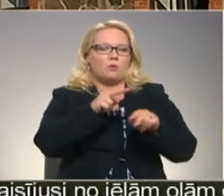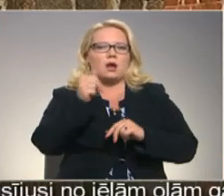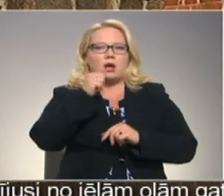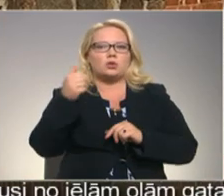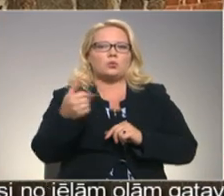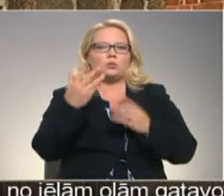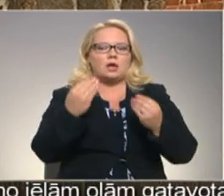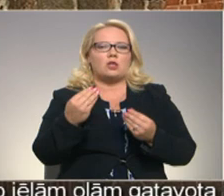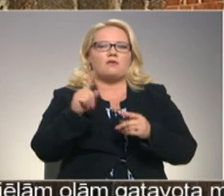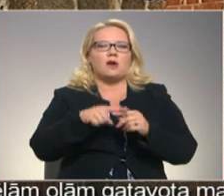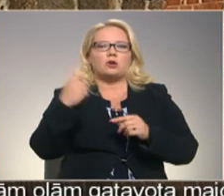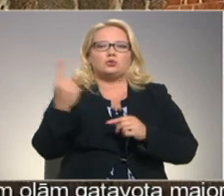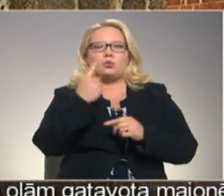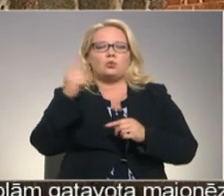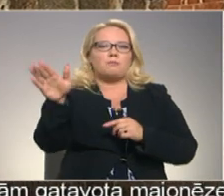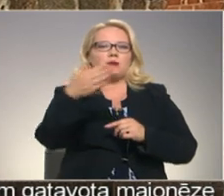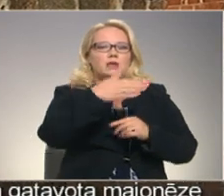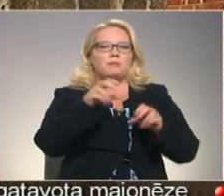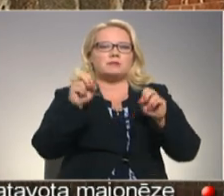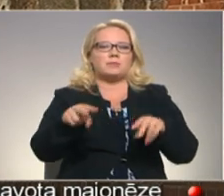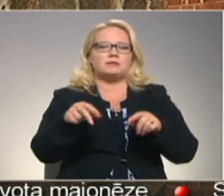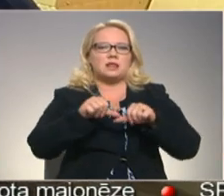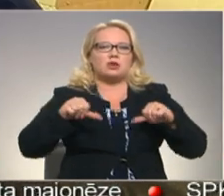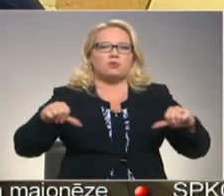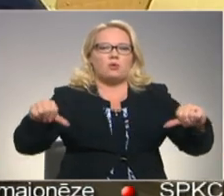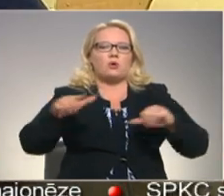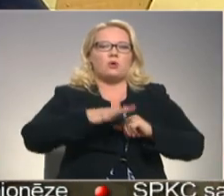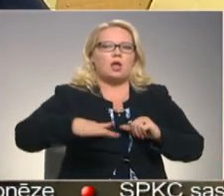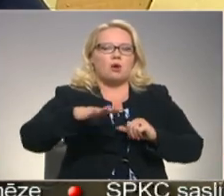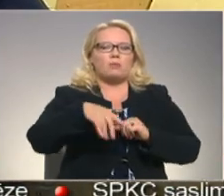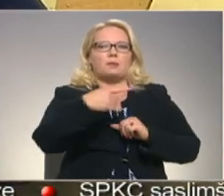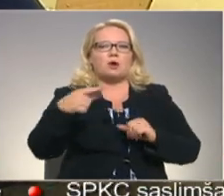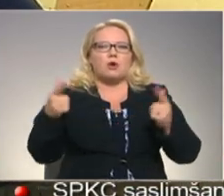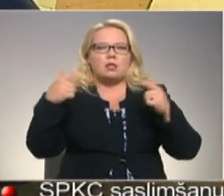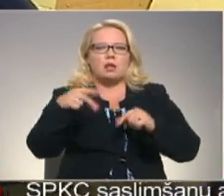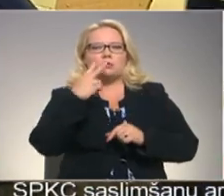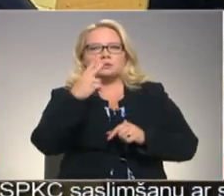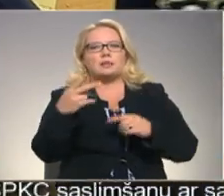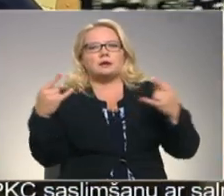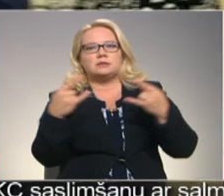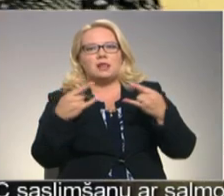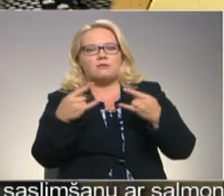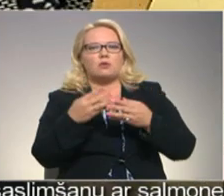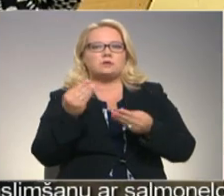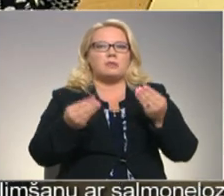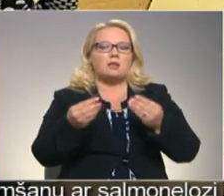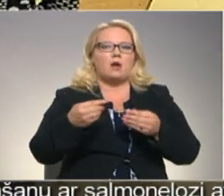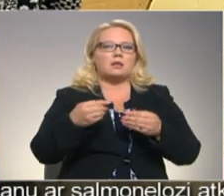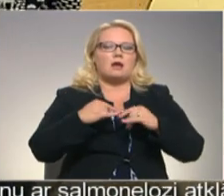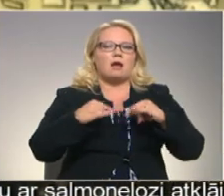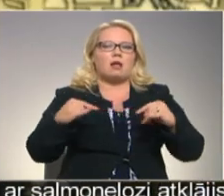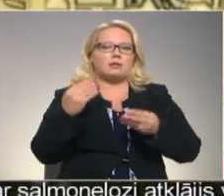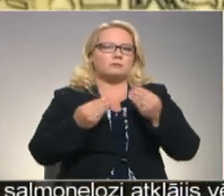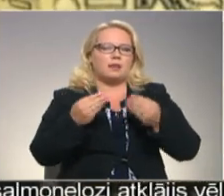dienu viņi var doties stundu, garā pastaigā pa speciāli iežaugot laukumu, bet pār jau laika jaunieši pavadu skatoties televizoru un spēlējot galda spēles.